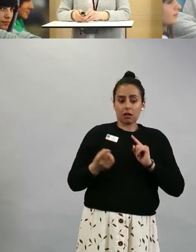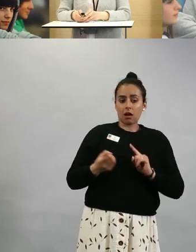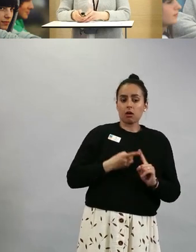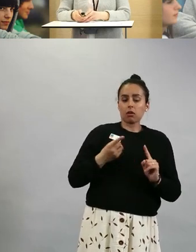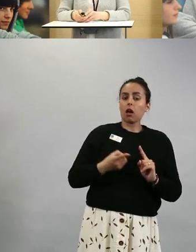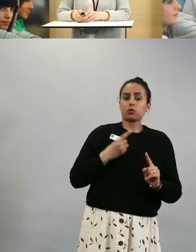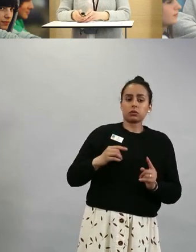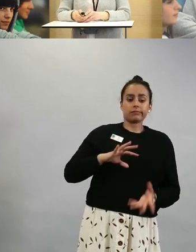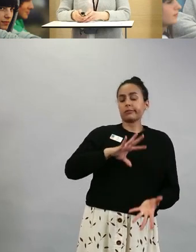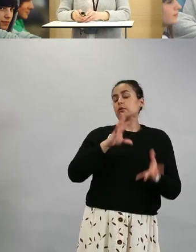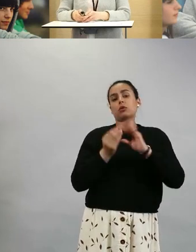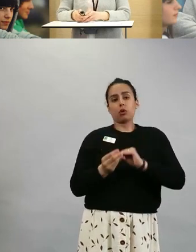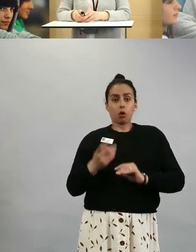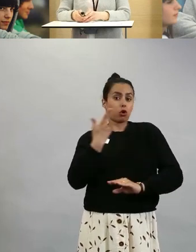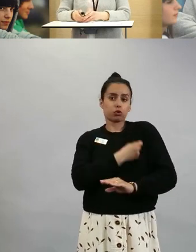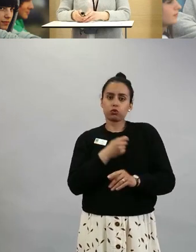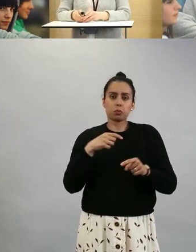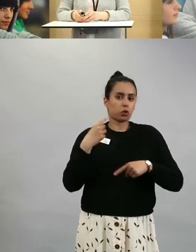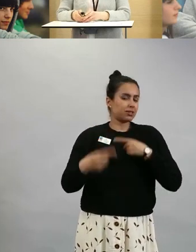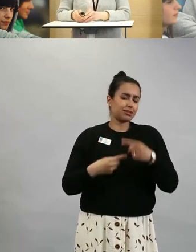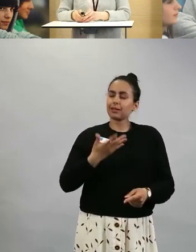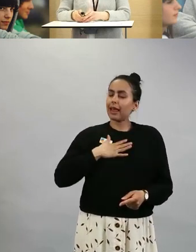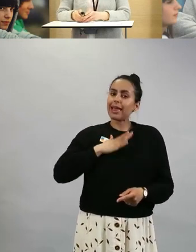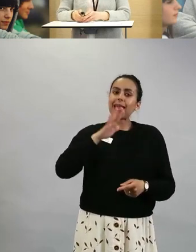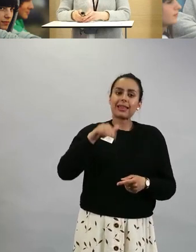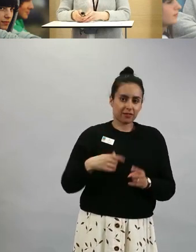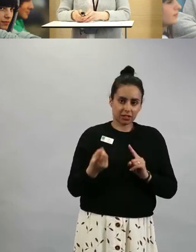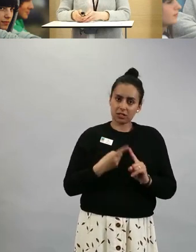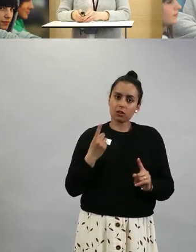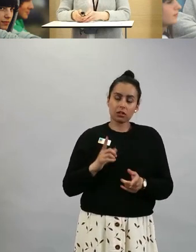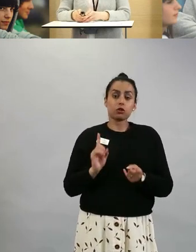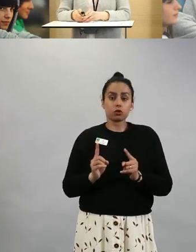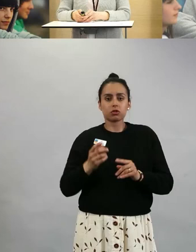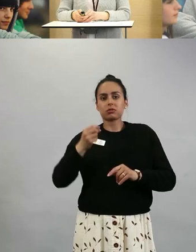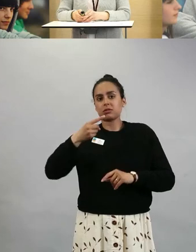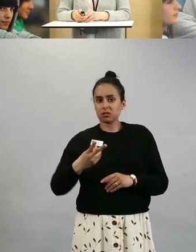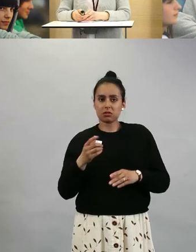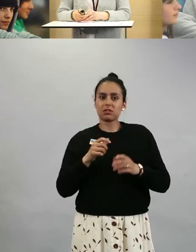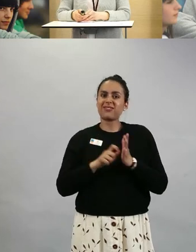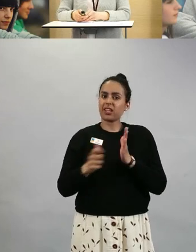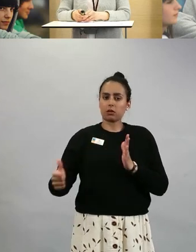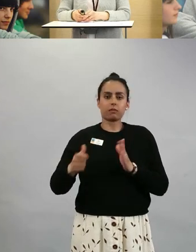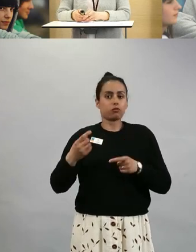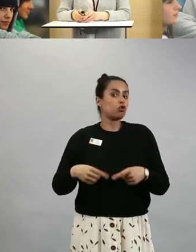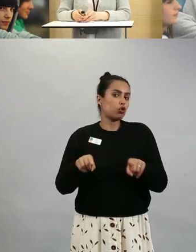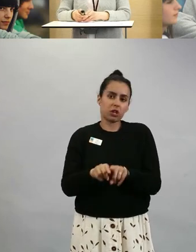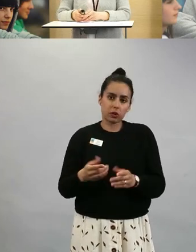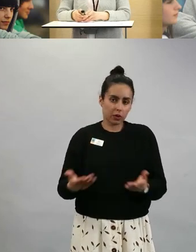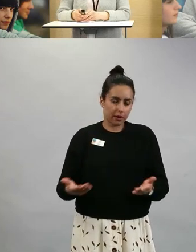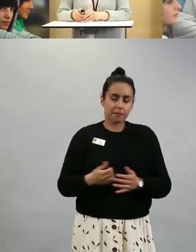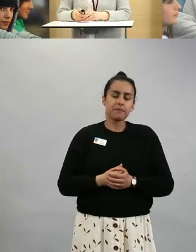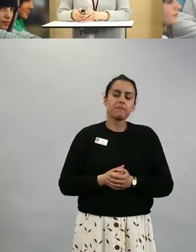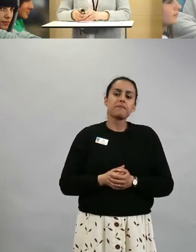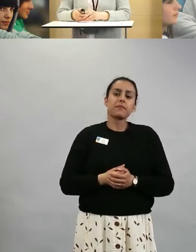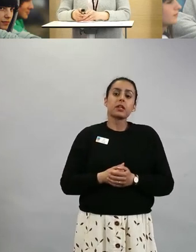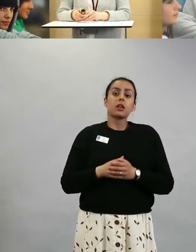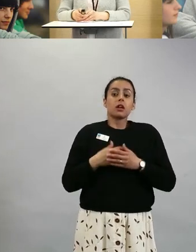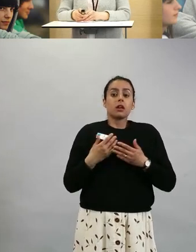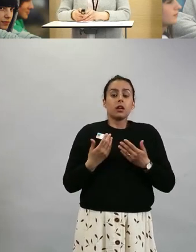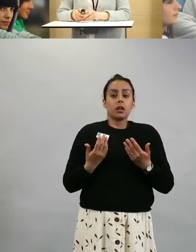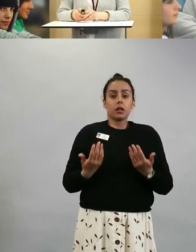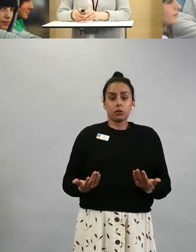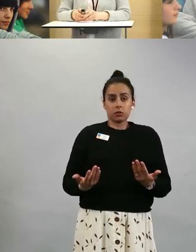jos ei ole 12 viikon kohdalla ottanut toista annosta. Se, mitä me nyt tiedetään optimaalisesta